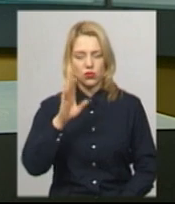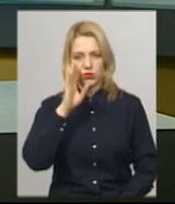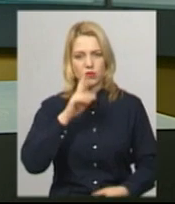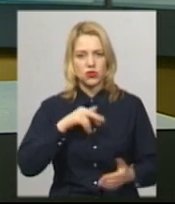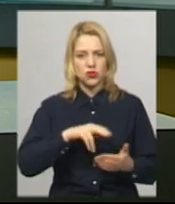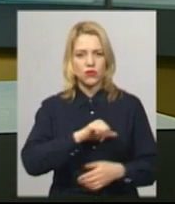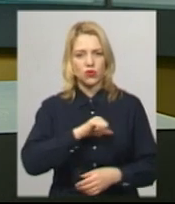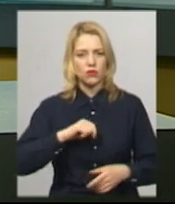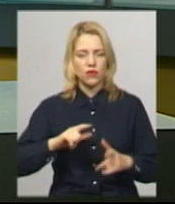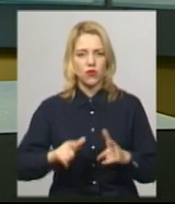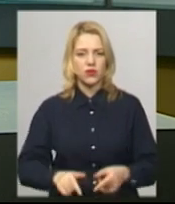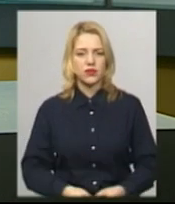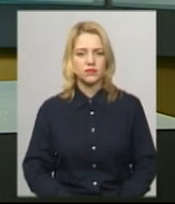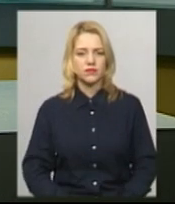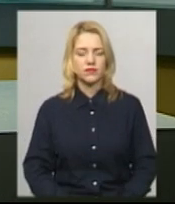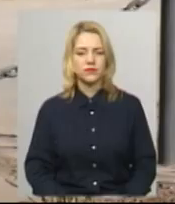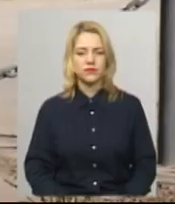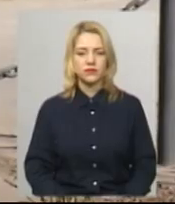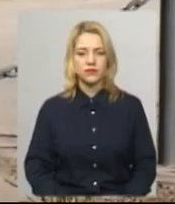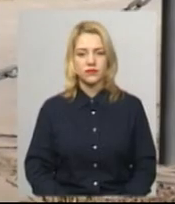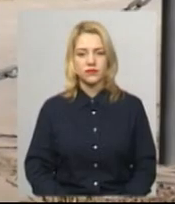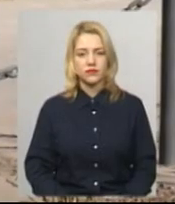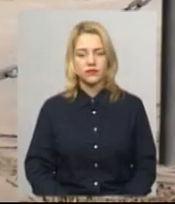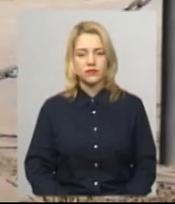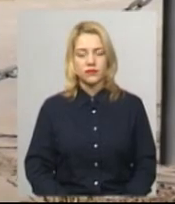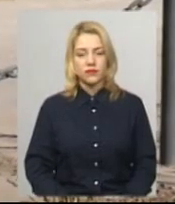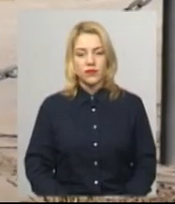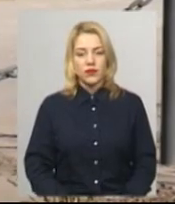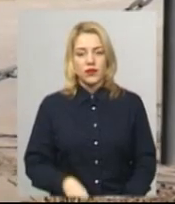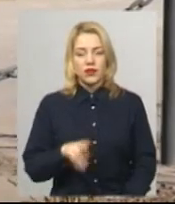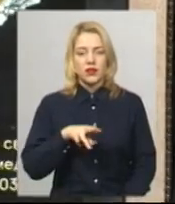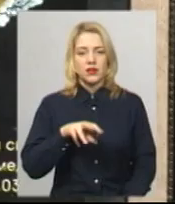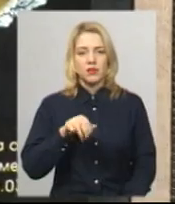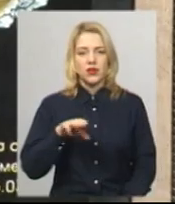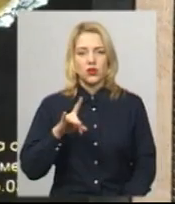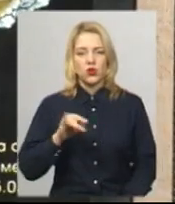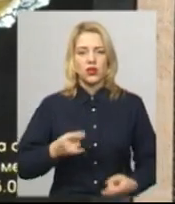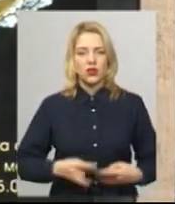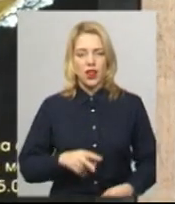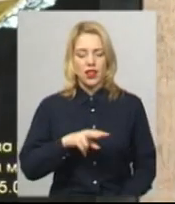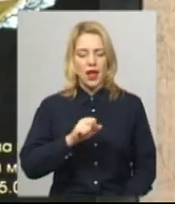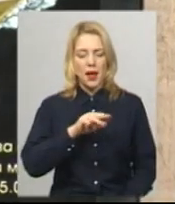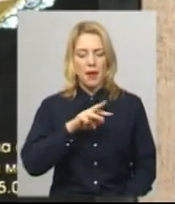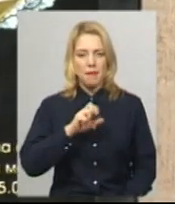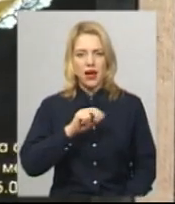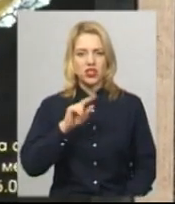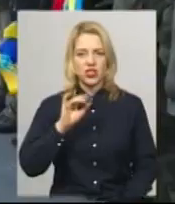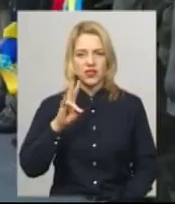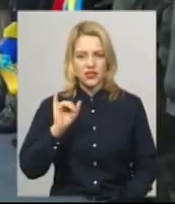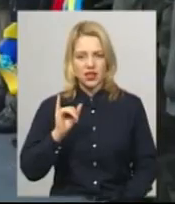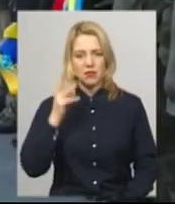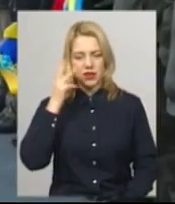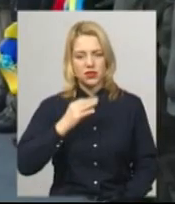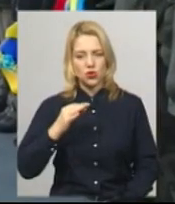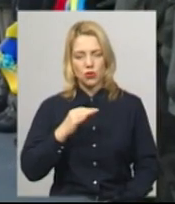Подробиці у сюжеті Ольги Лященко. Дмитро народився в селі Ломачинці Хмельницької області. Строкову